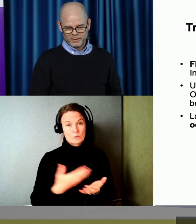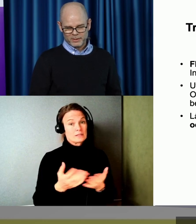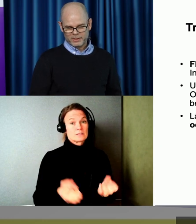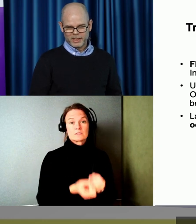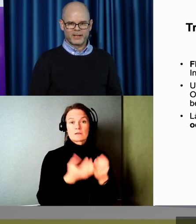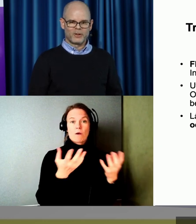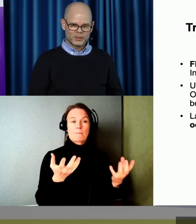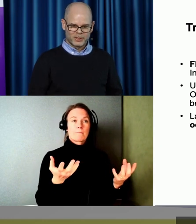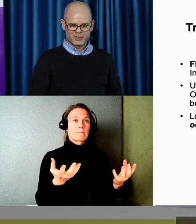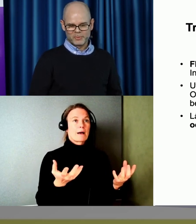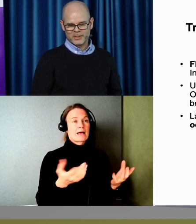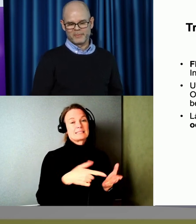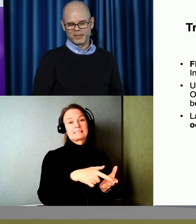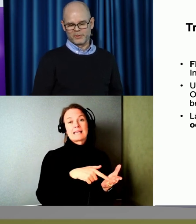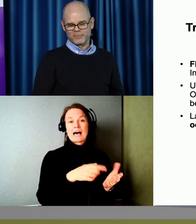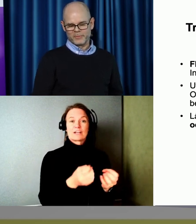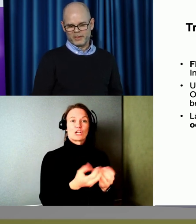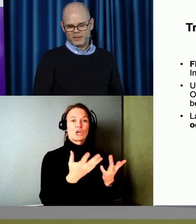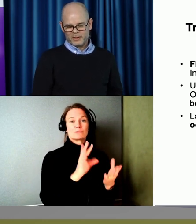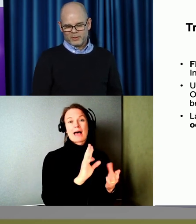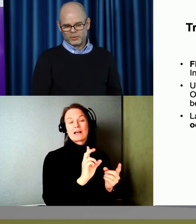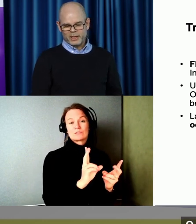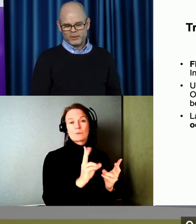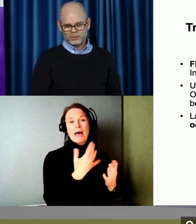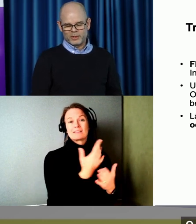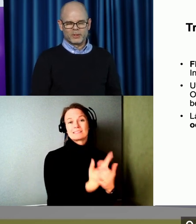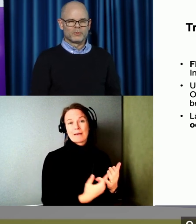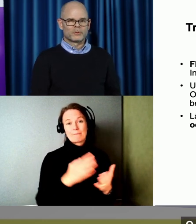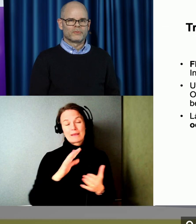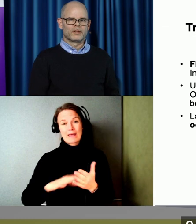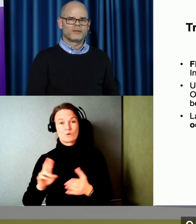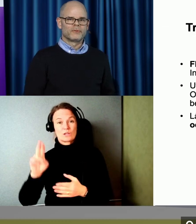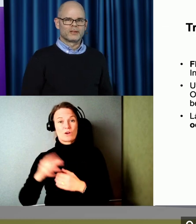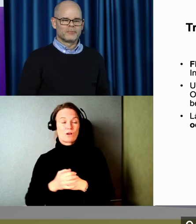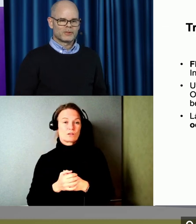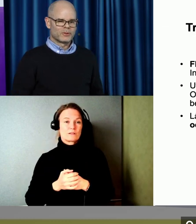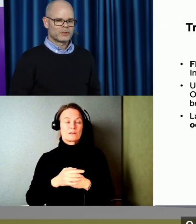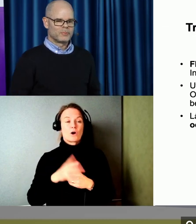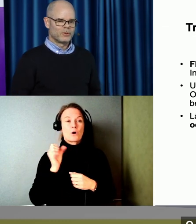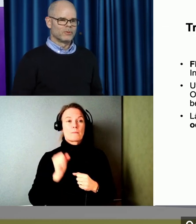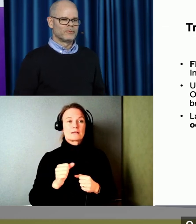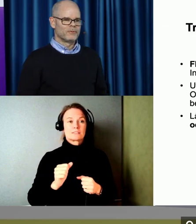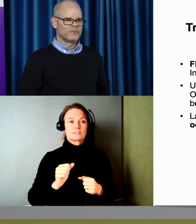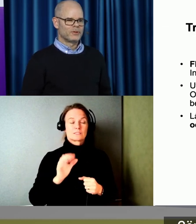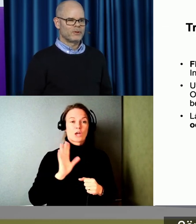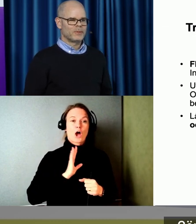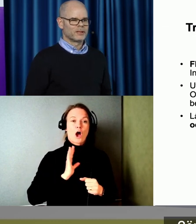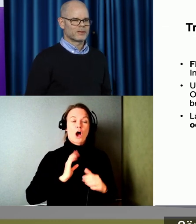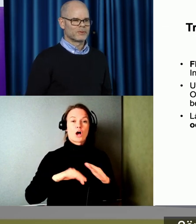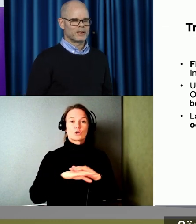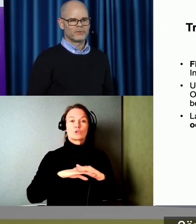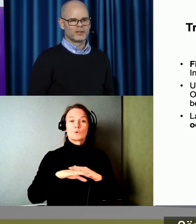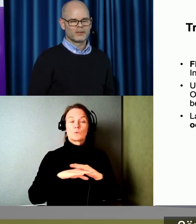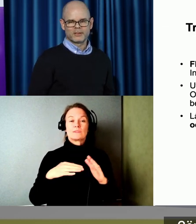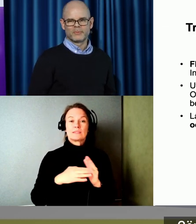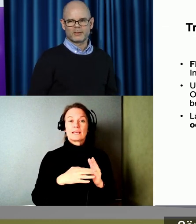särlösningar som är sämre då. Och det här är också att man utgår från användare med störst behov. För gör man